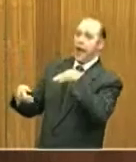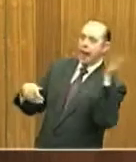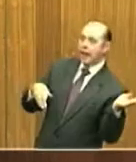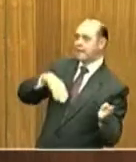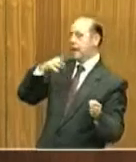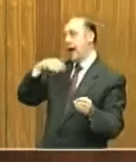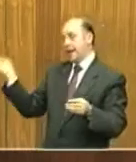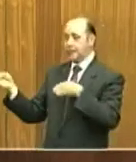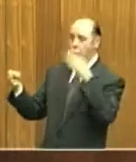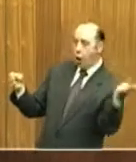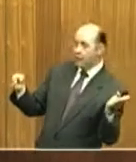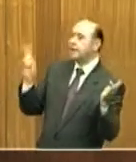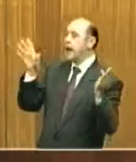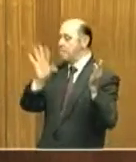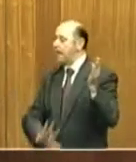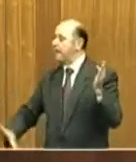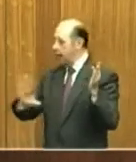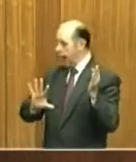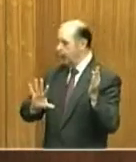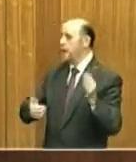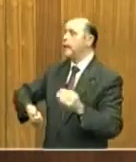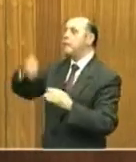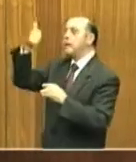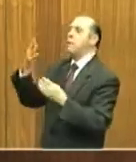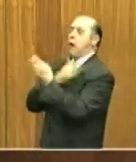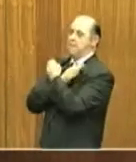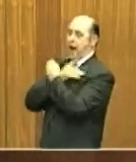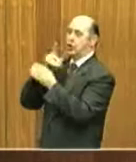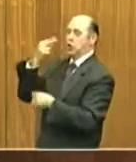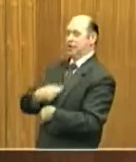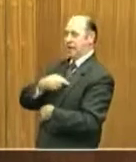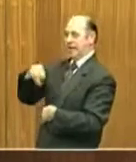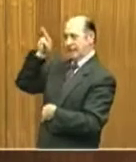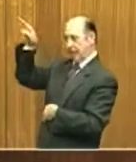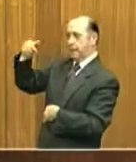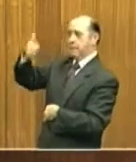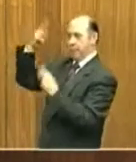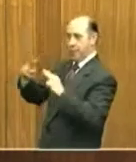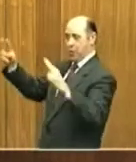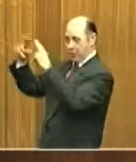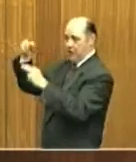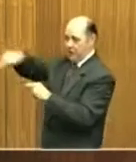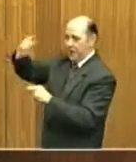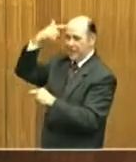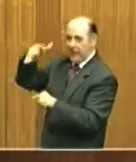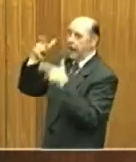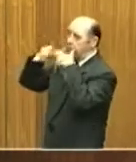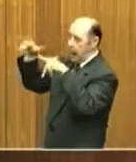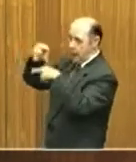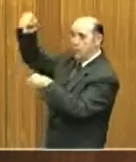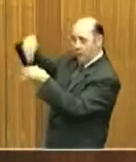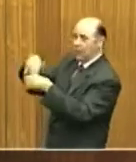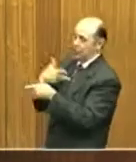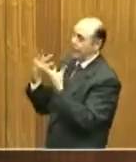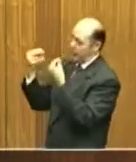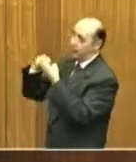nel Mediterraneo. Il primo si è tenuto a maggio in Svizzera, dove la nostra lingua, come forse sapete, deve far fronte a non